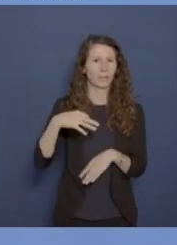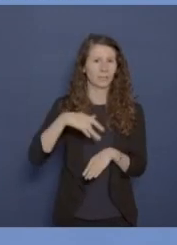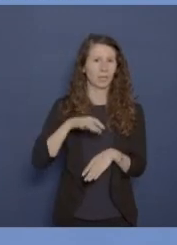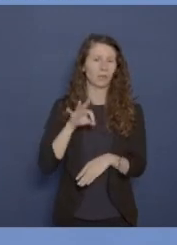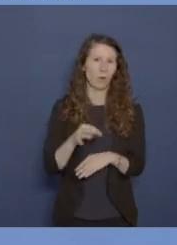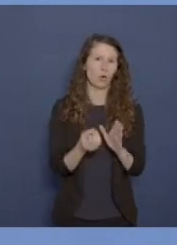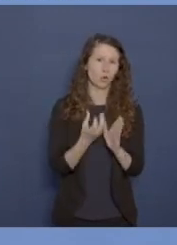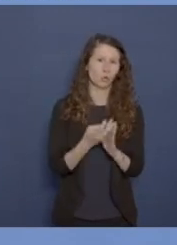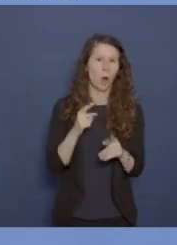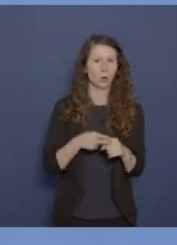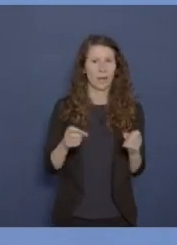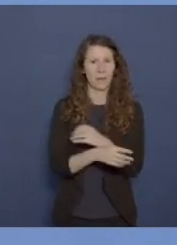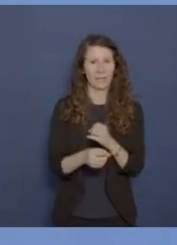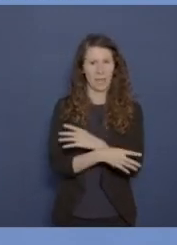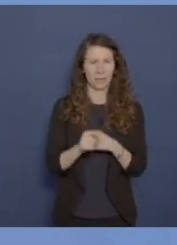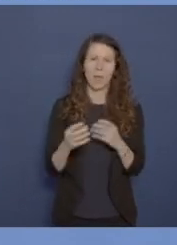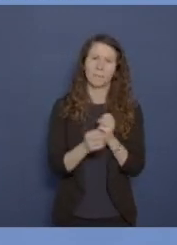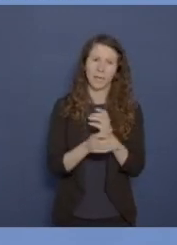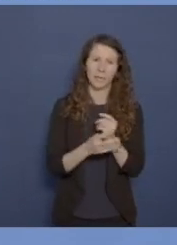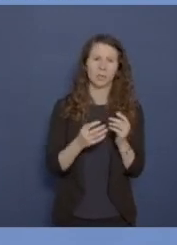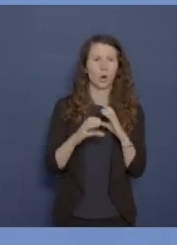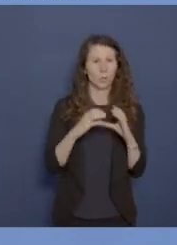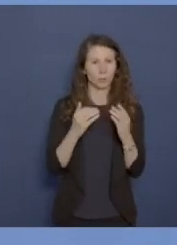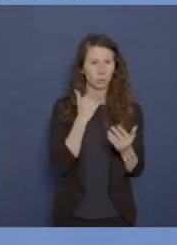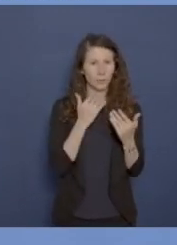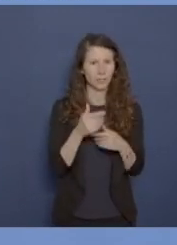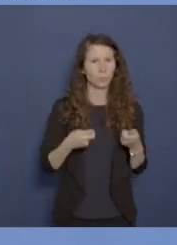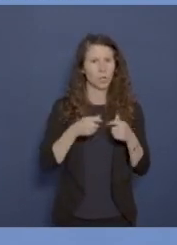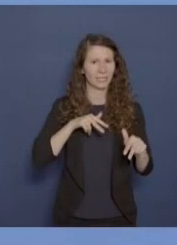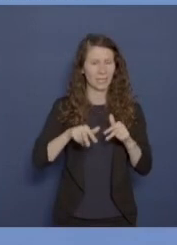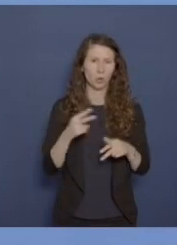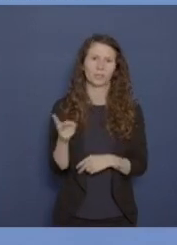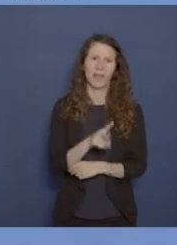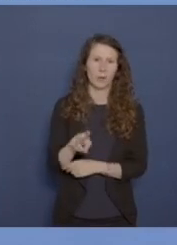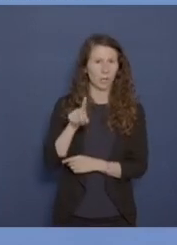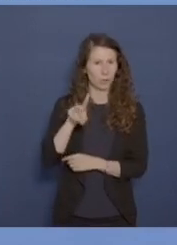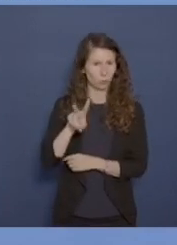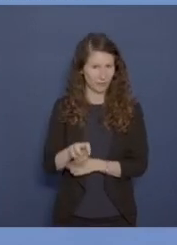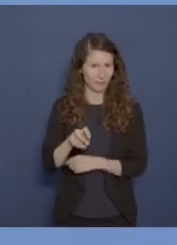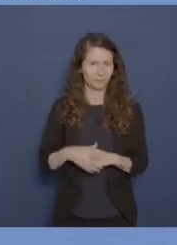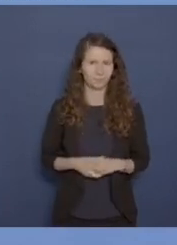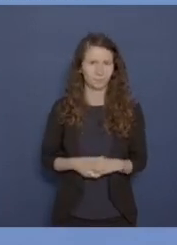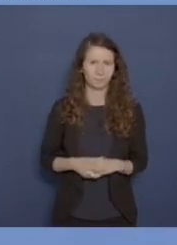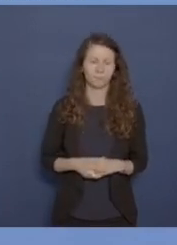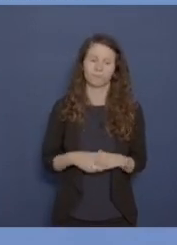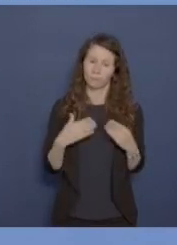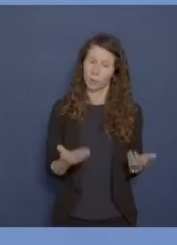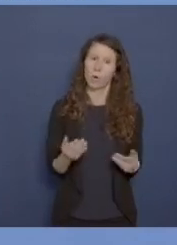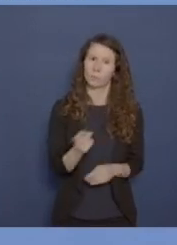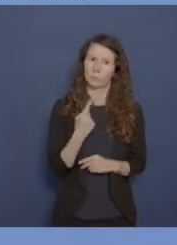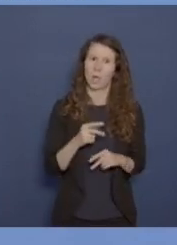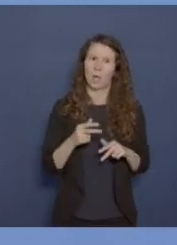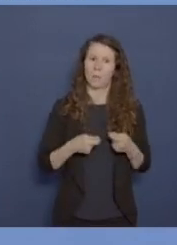Kultur und Medien vorgelegt. Der Medien und Kommunikationsbericht der Bundesregierung 2021. Wir erfüllen damit als